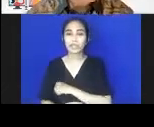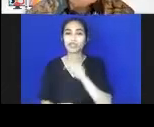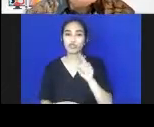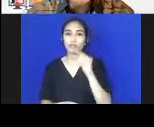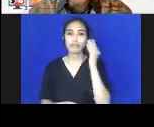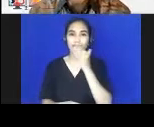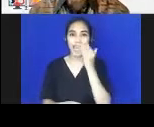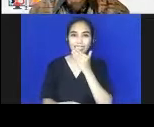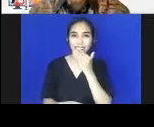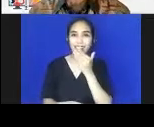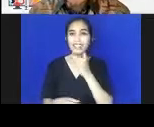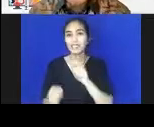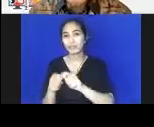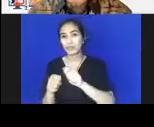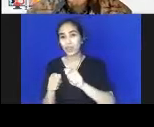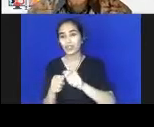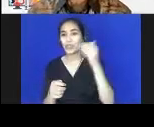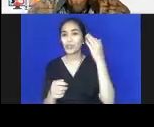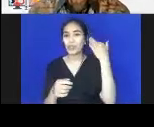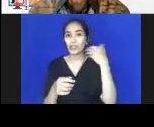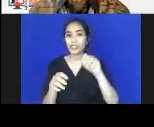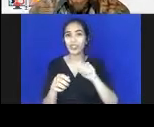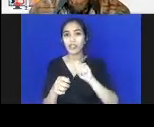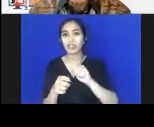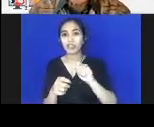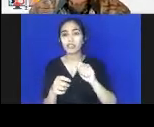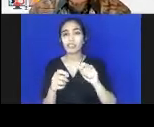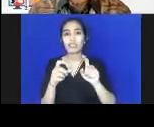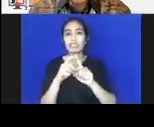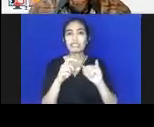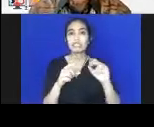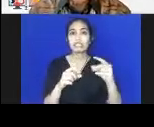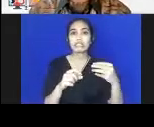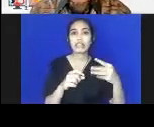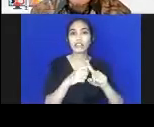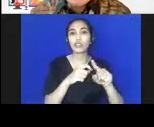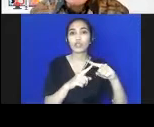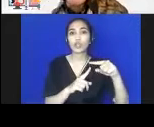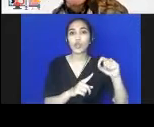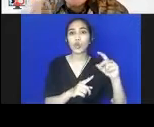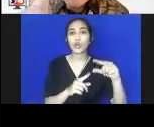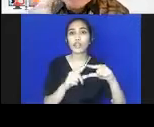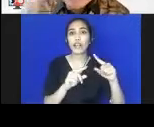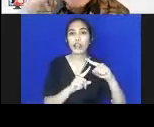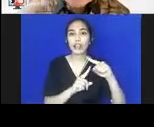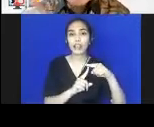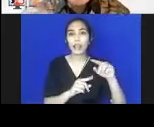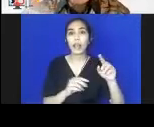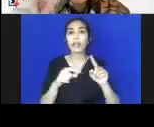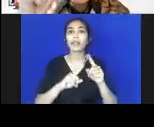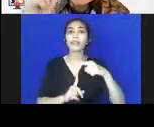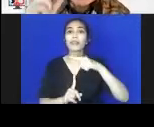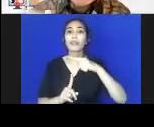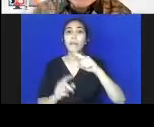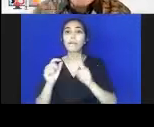saya sebagai dirjen pika luar sekolah dan pemuda, membentuk Direktorat PAUD. Pada waktu itu kita sudah membuat ikon